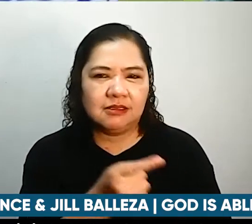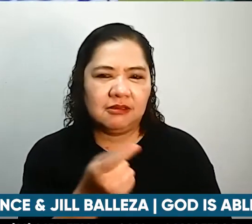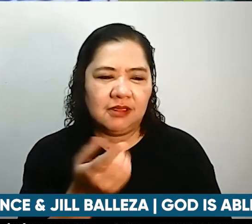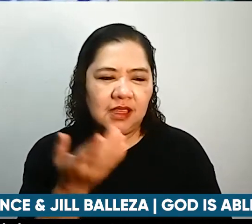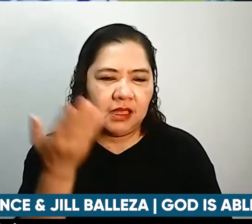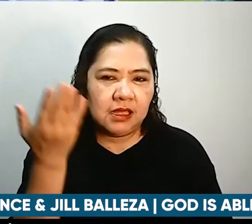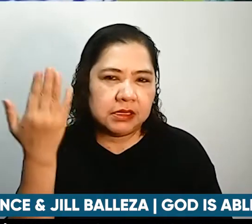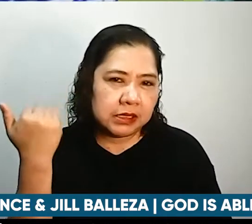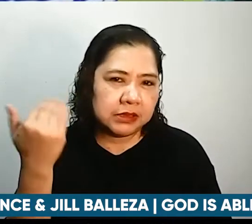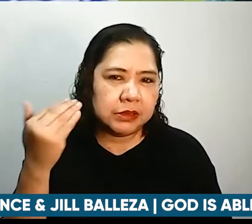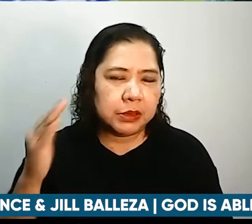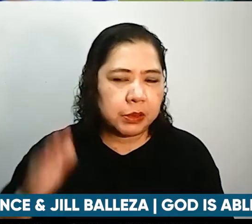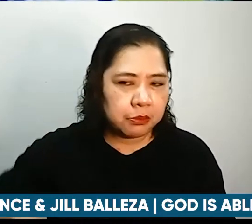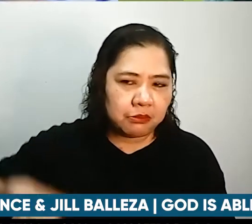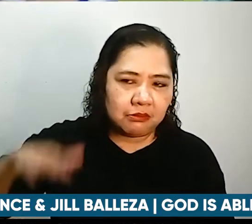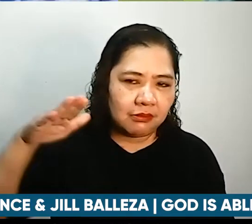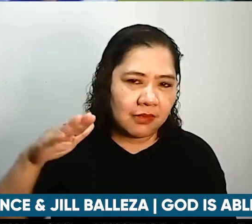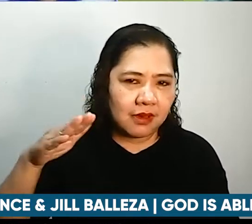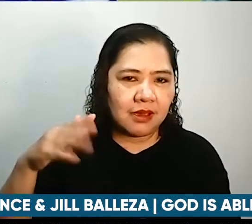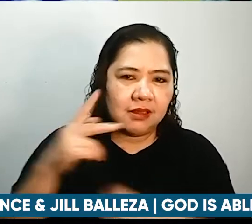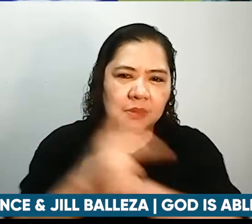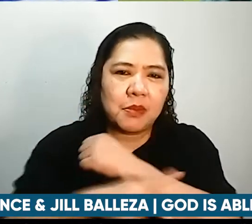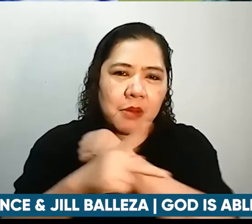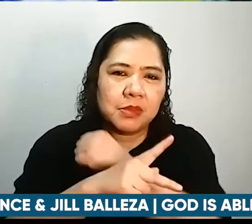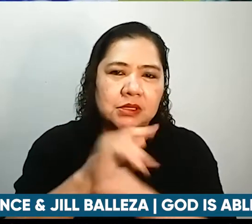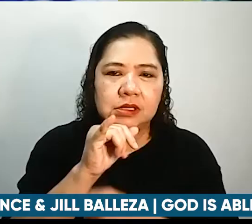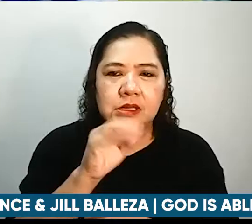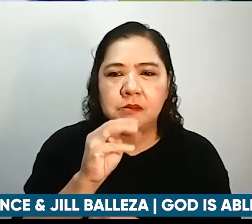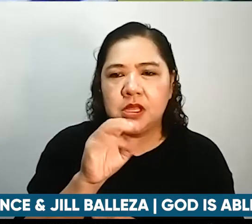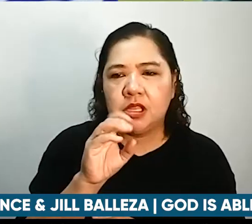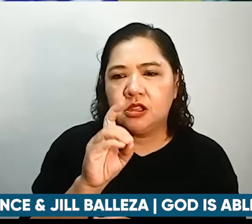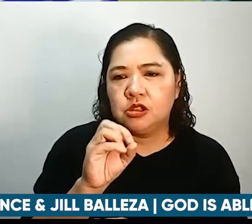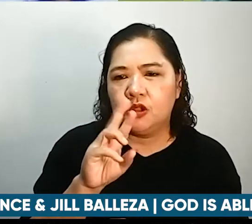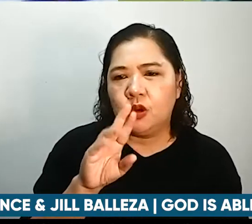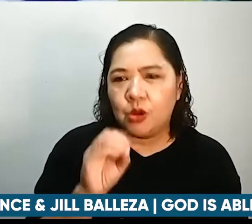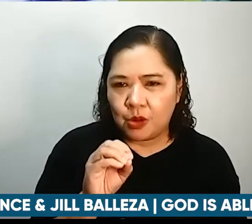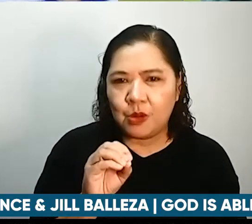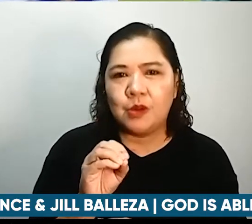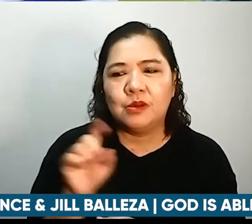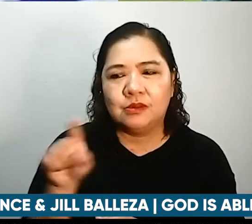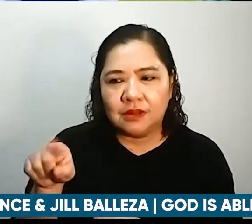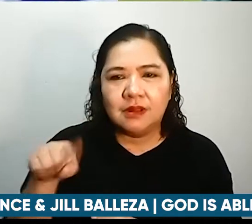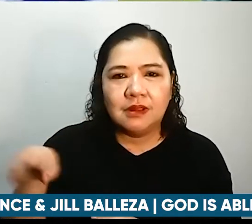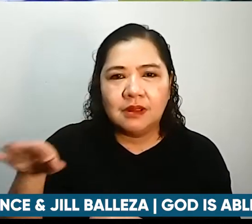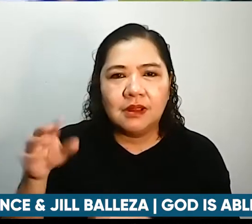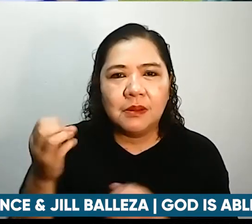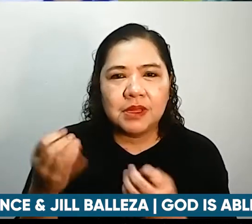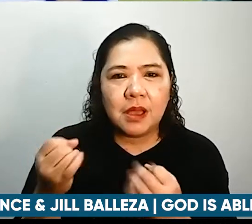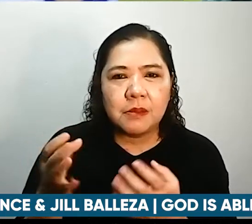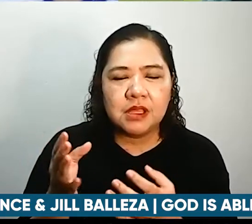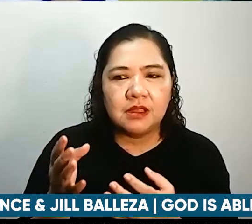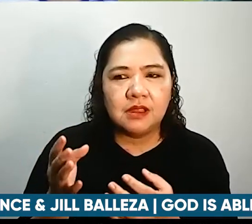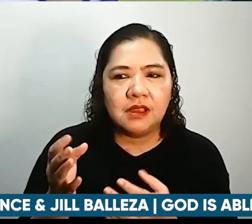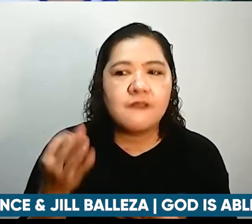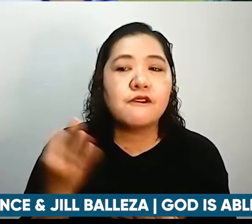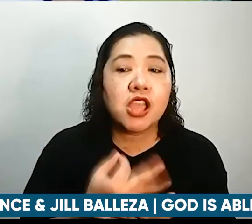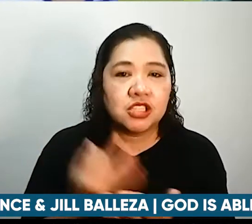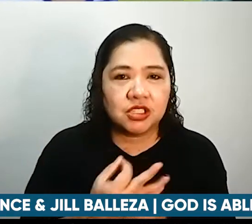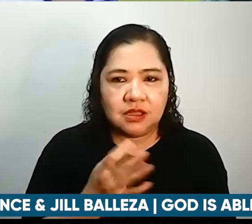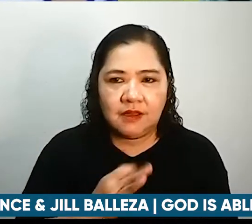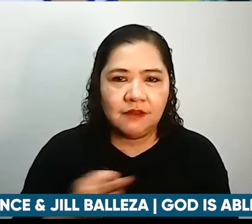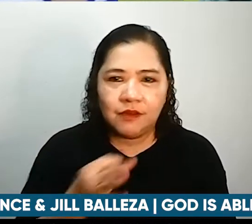lumaki siya ng, ano, Mindoro. So, sa Mindoro, siyempre, ang daming fresh fish. So, siyempre, yung abundance